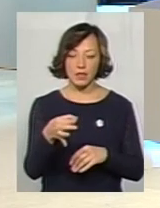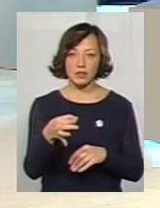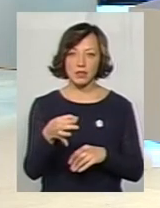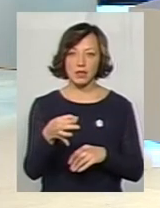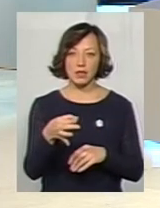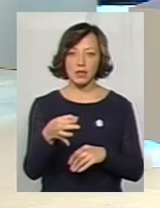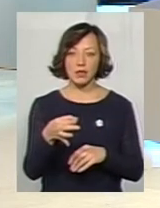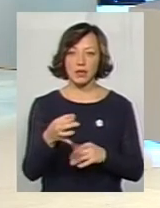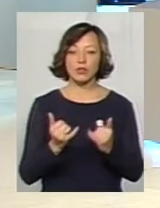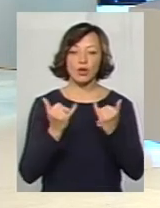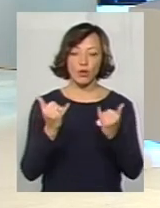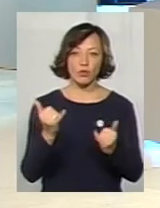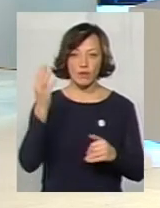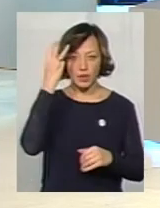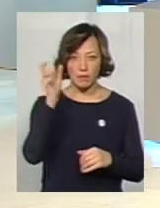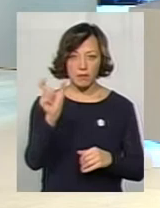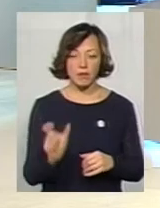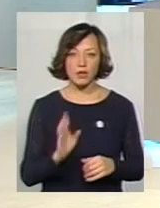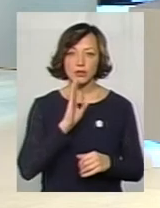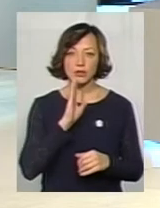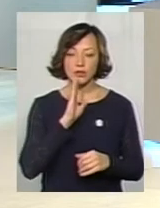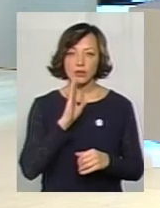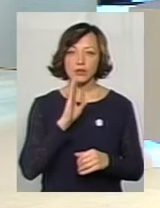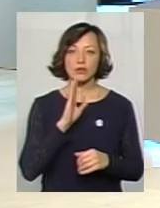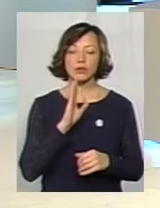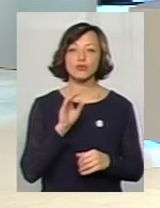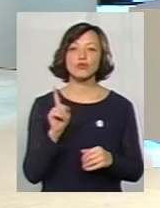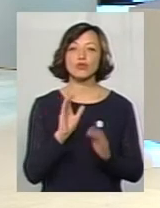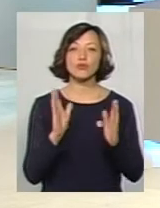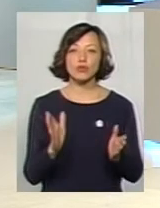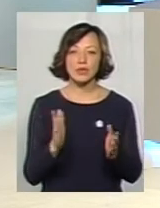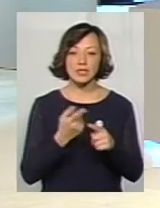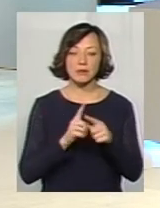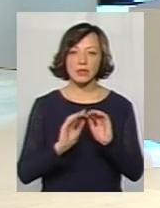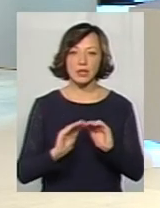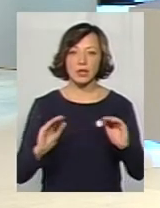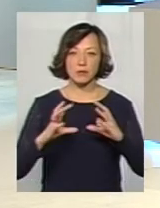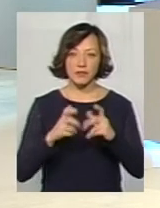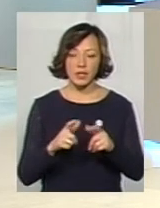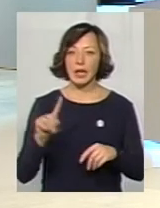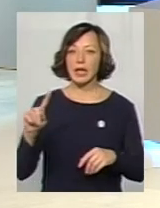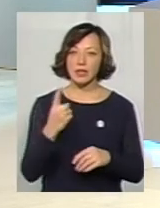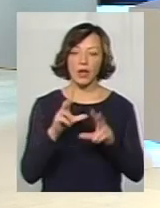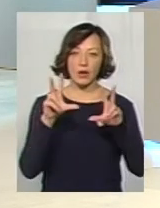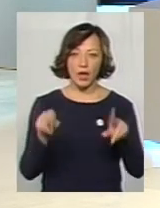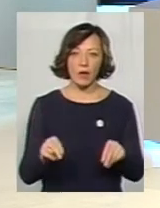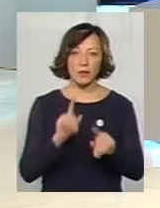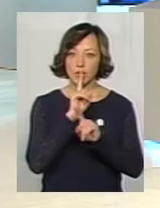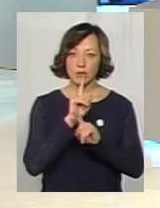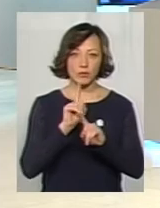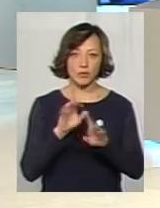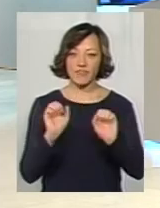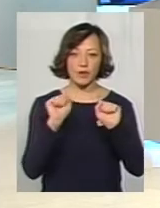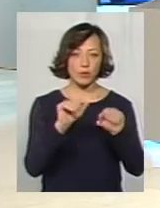нашій шановні мешканці, нашому шановному підприємцю, що буде з дитячим світом. Єдине, що можу гарантувати, ми його ні в якому разі не